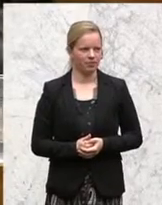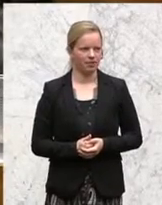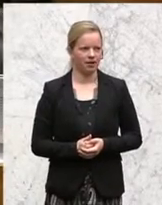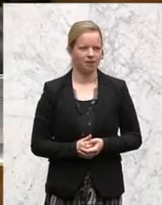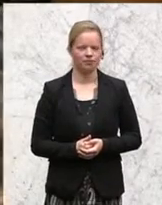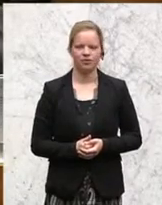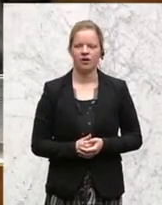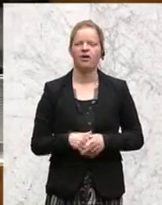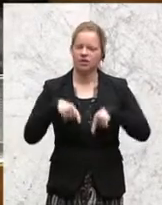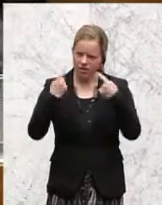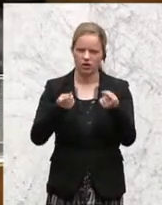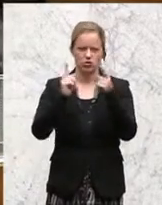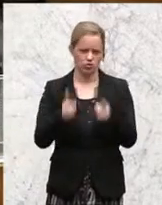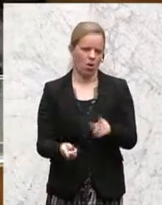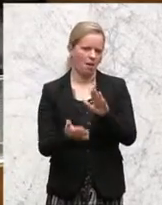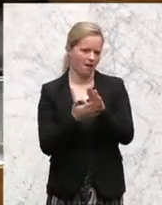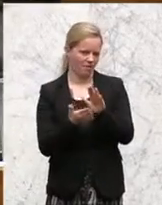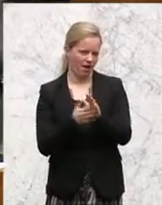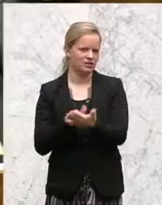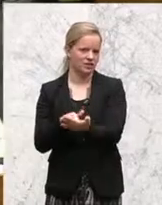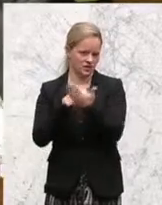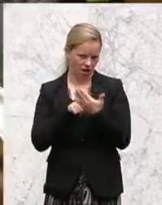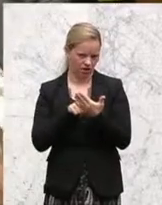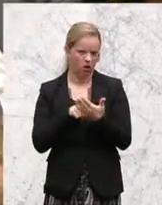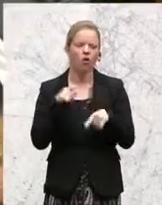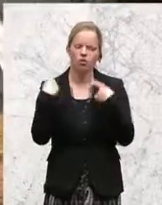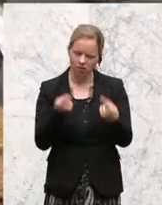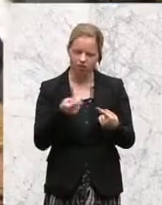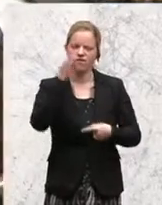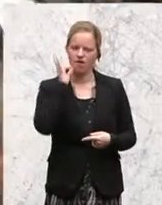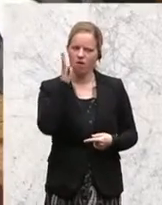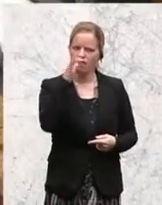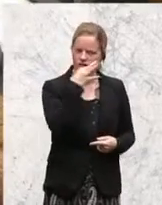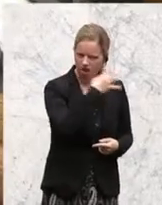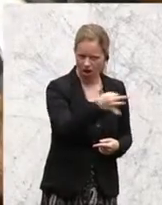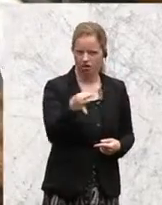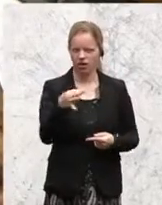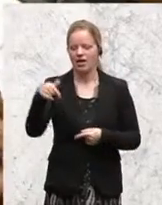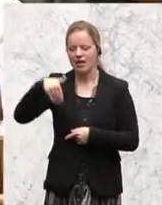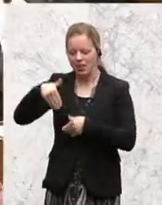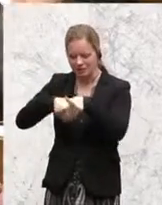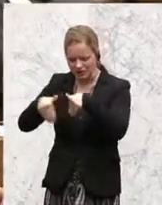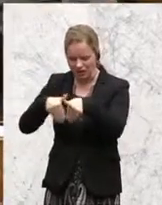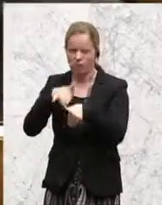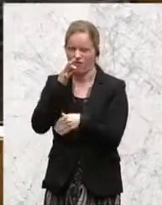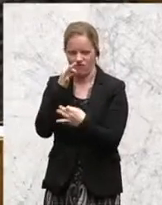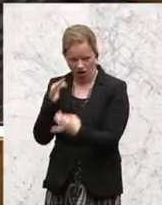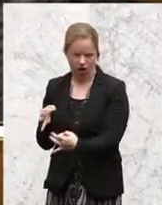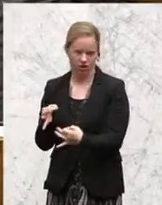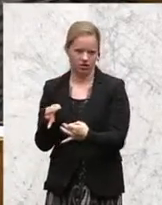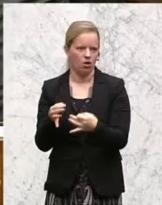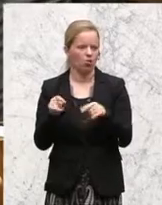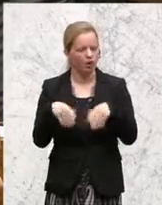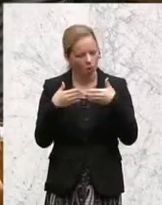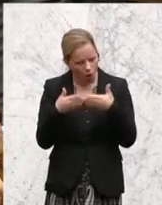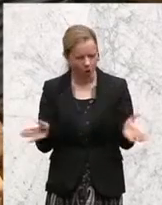dann soll er Belege vorlegen und dann fragen wir die Frauen und dann fragen wir das Innenministerium. Und dann reden wir mal offen über das, was